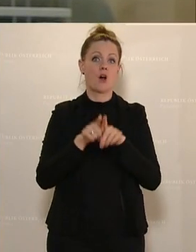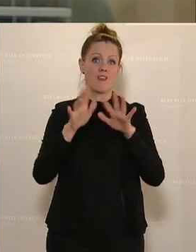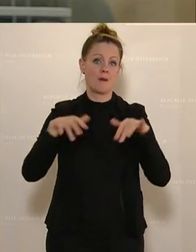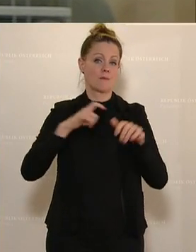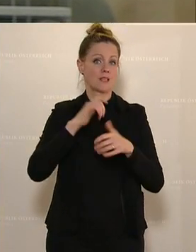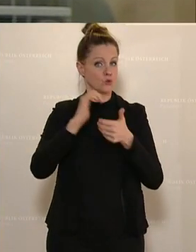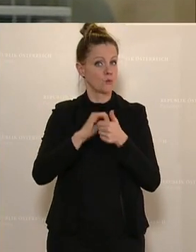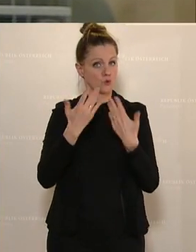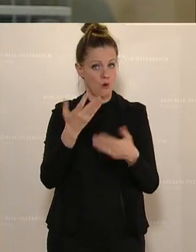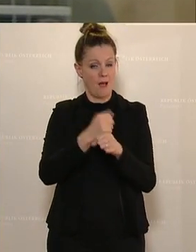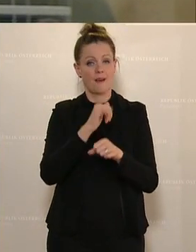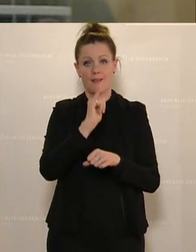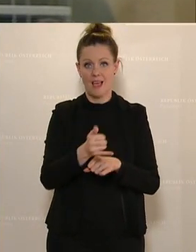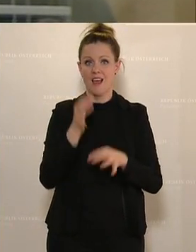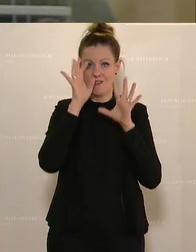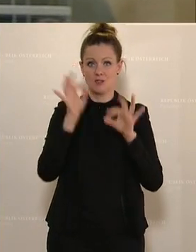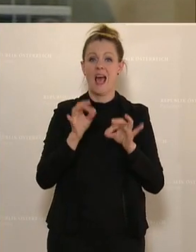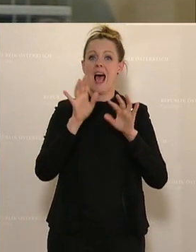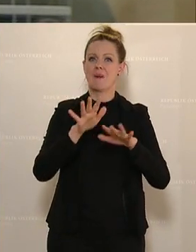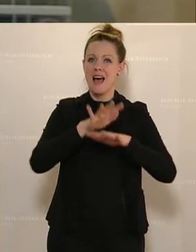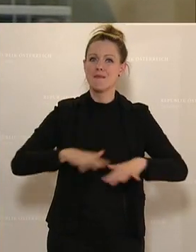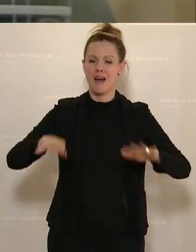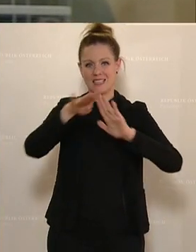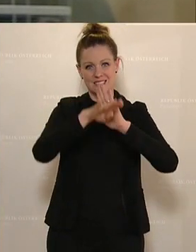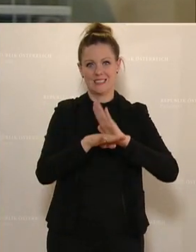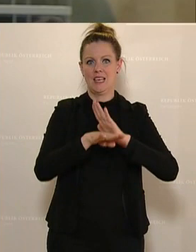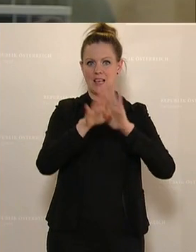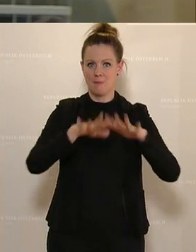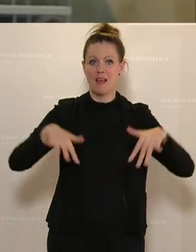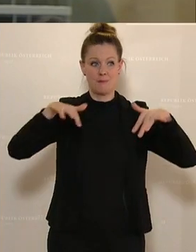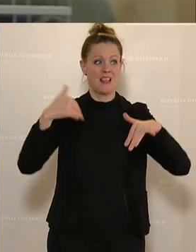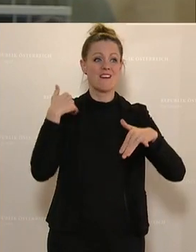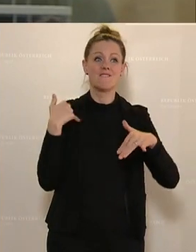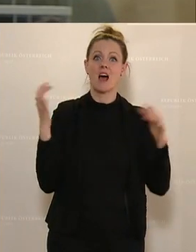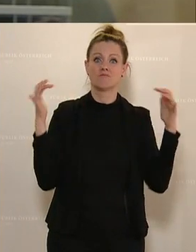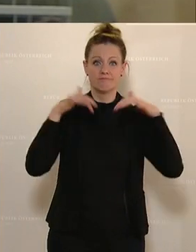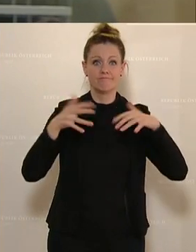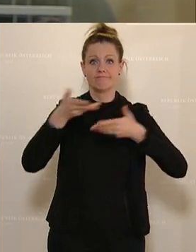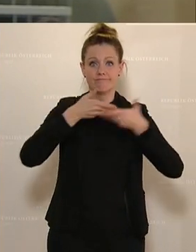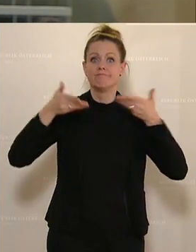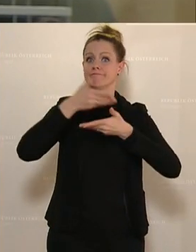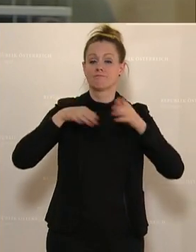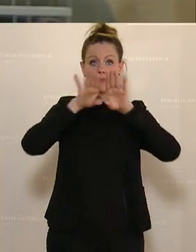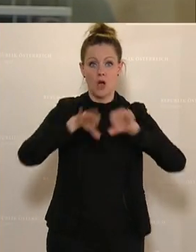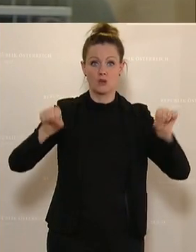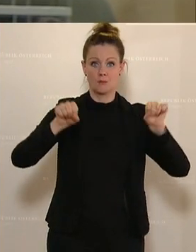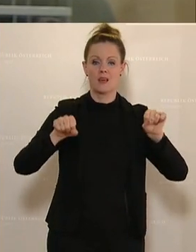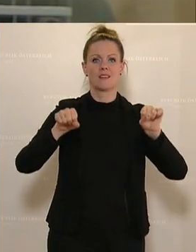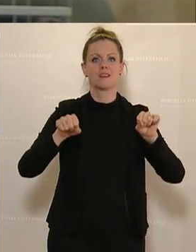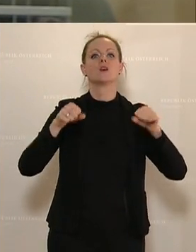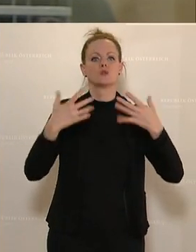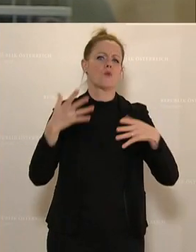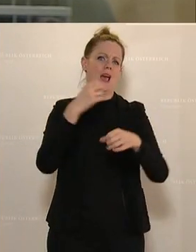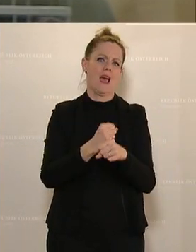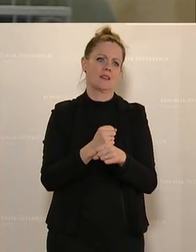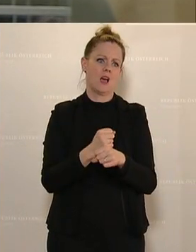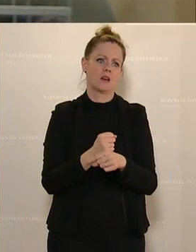erachte es als eine Grundregel dieses Parlaments, dass die Dinge, auf die wir uns in der Präsidiale verständigen, dass wir uns auch gemeinsam an